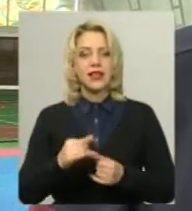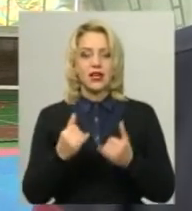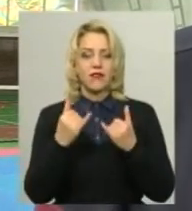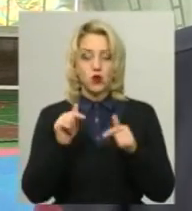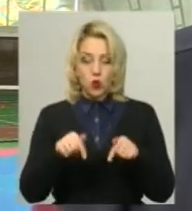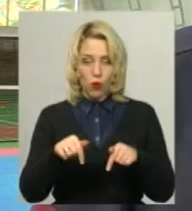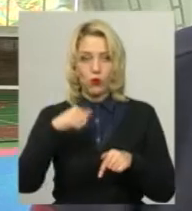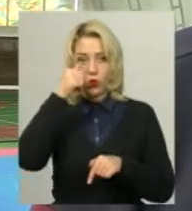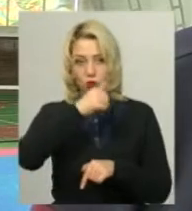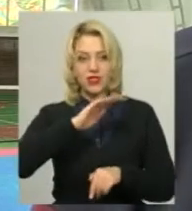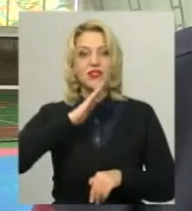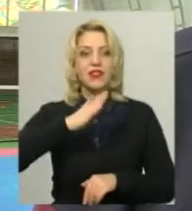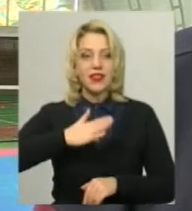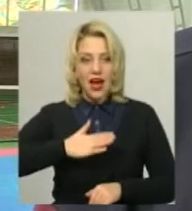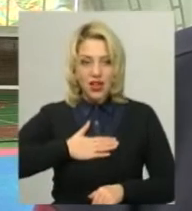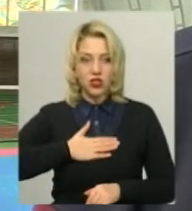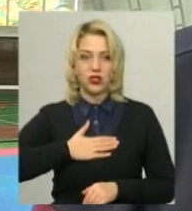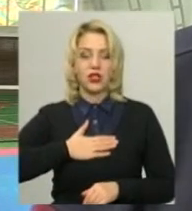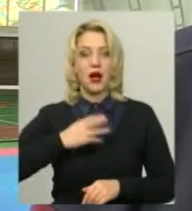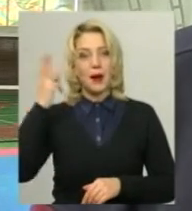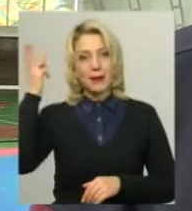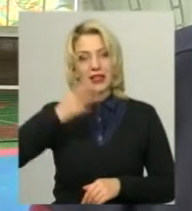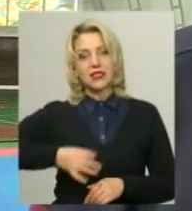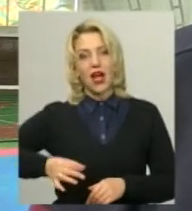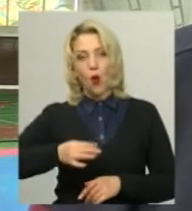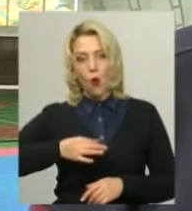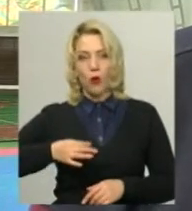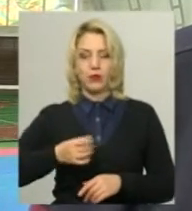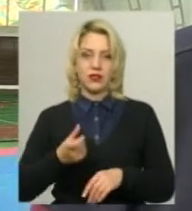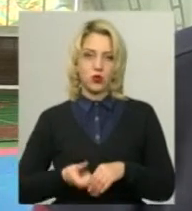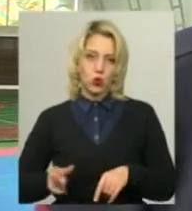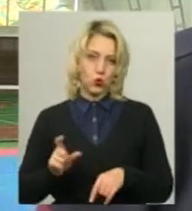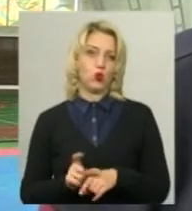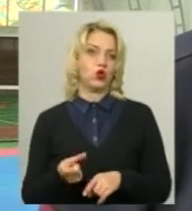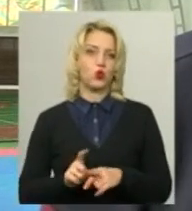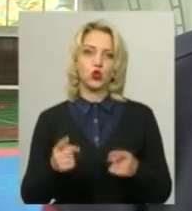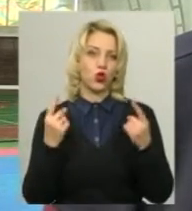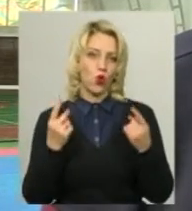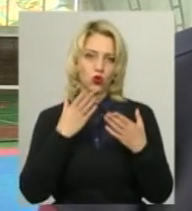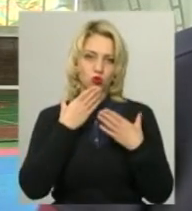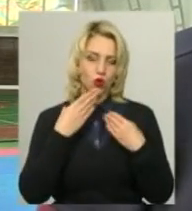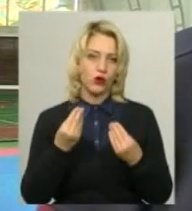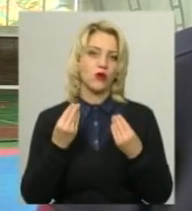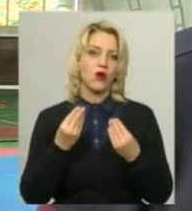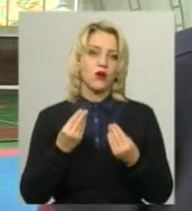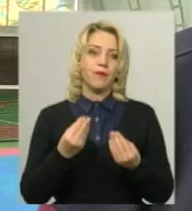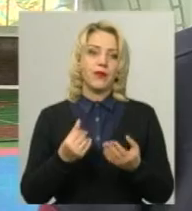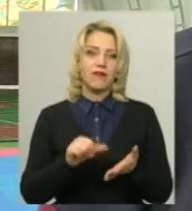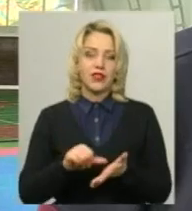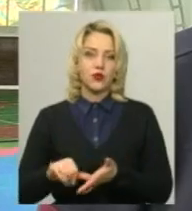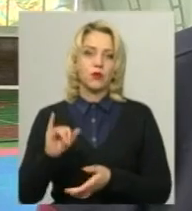наша Хмельницька область дуже достойно виступила. І мені